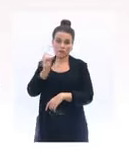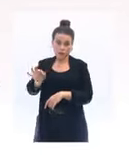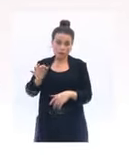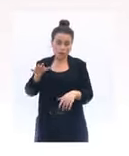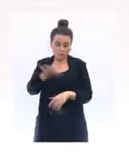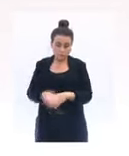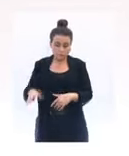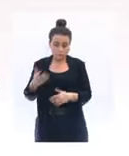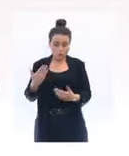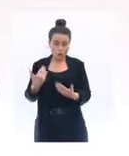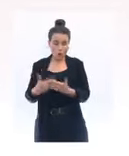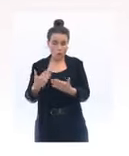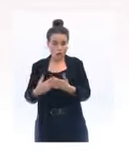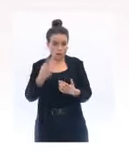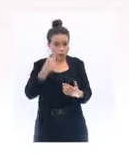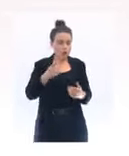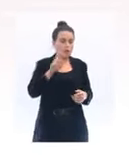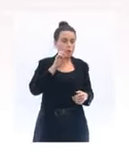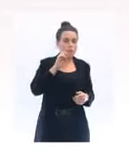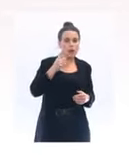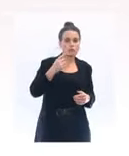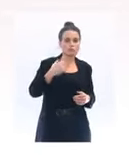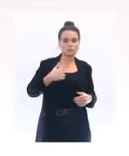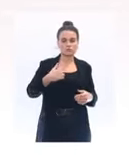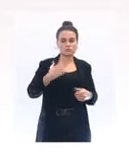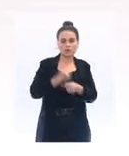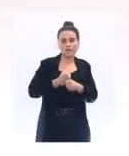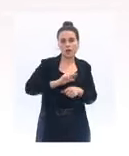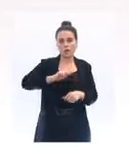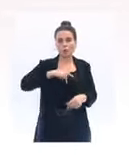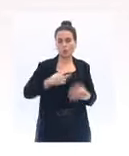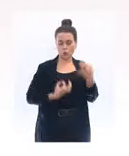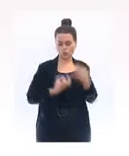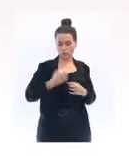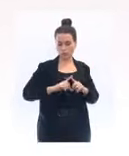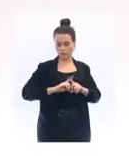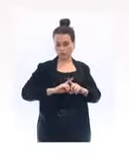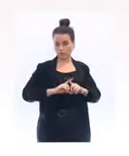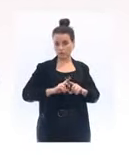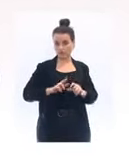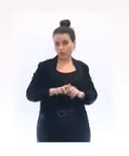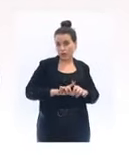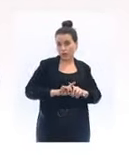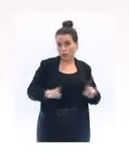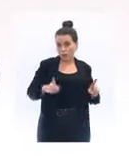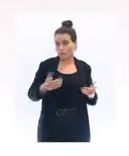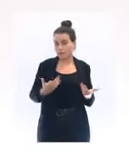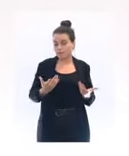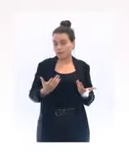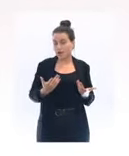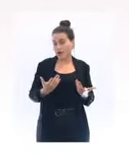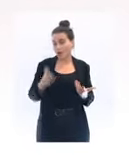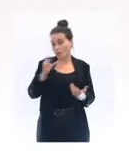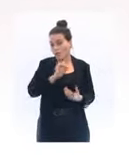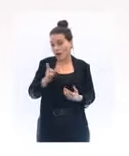'appréciation sur ma propre action, ce qui se passe dans les pays qui nous entourent. Et je dis bien, la plupart des pays